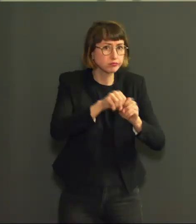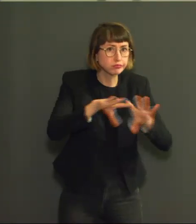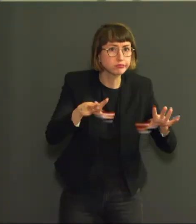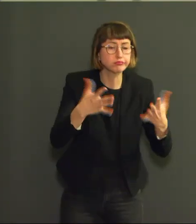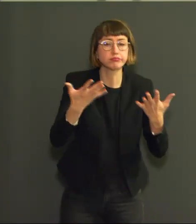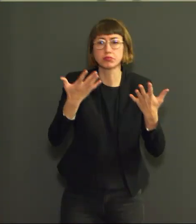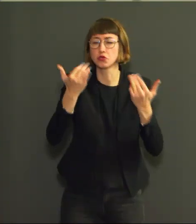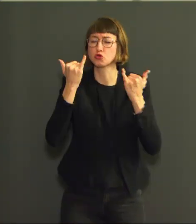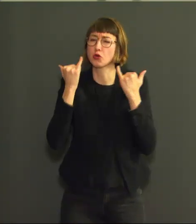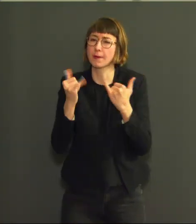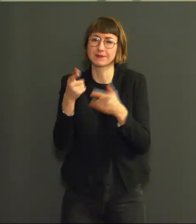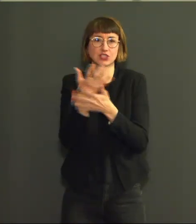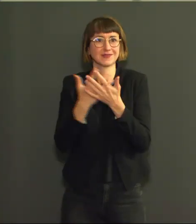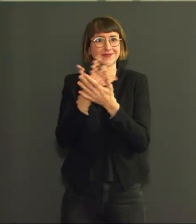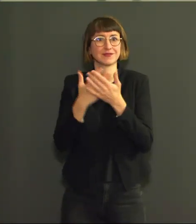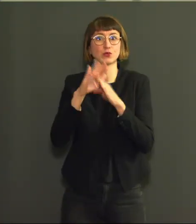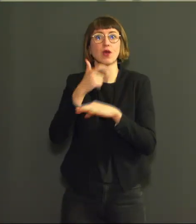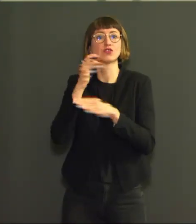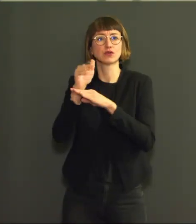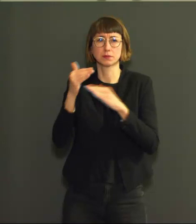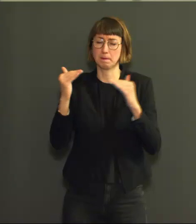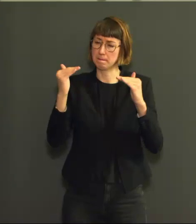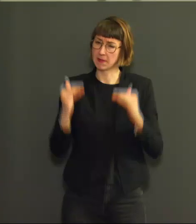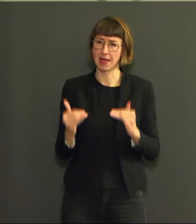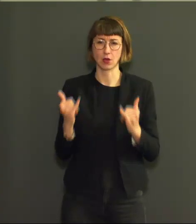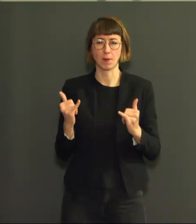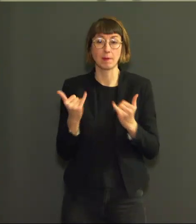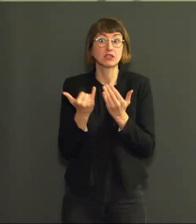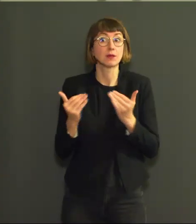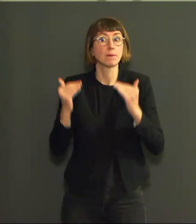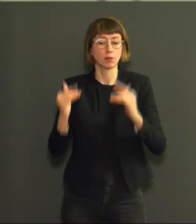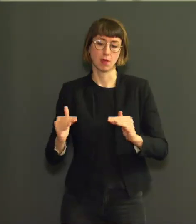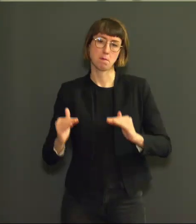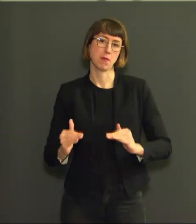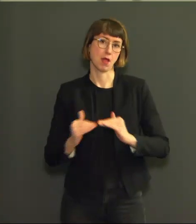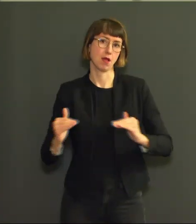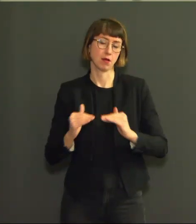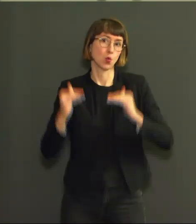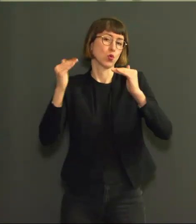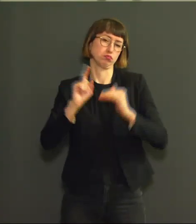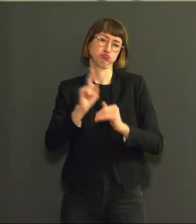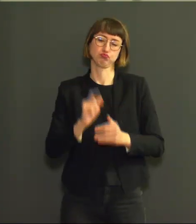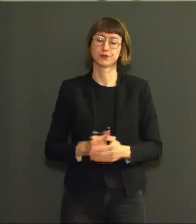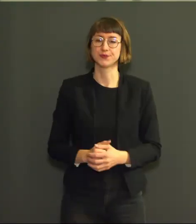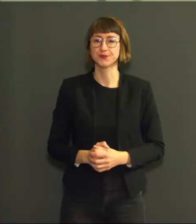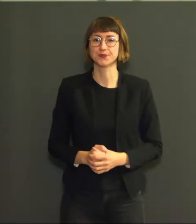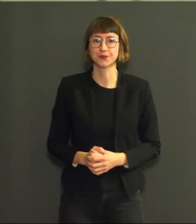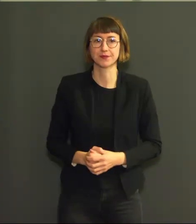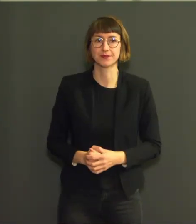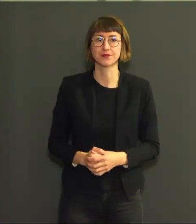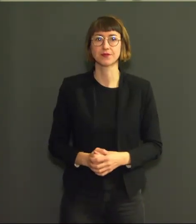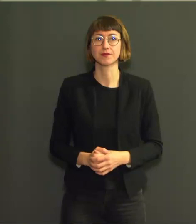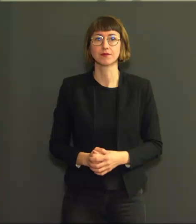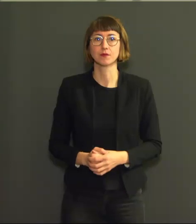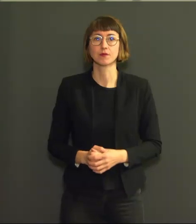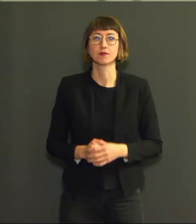peu significative, chez les plus de 90 ans. En moyenne,'ailleurs, dans ce contexte-là, on a à peu près